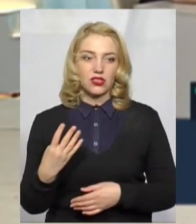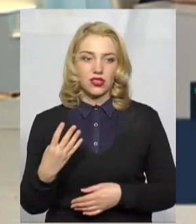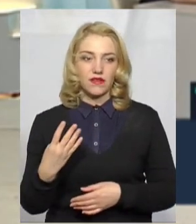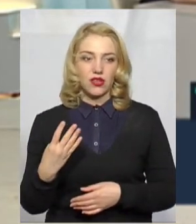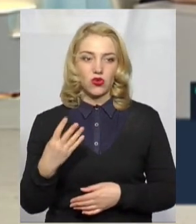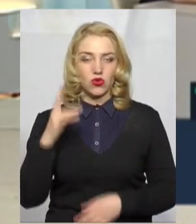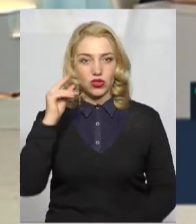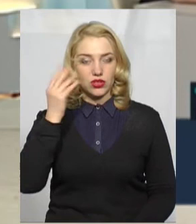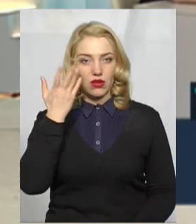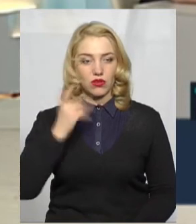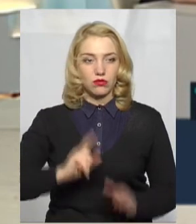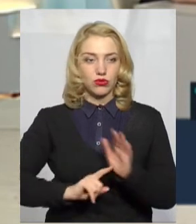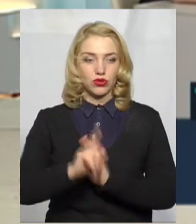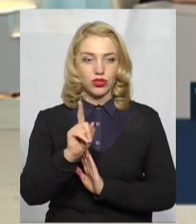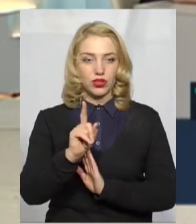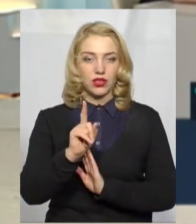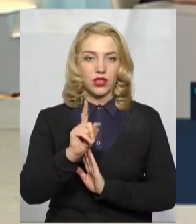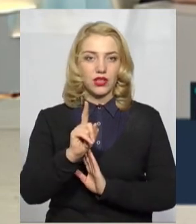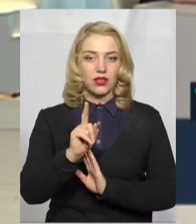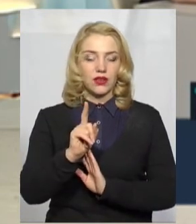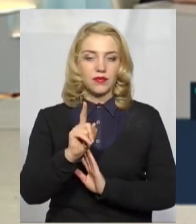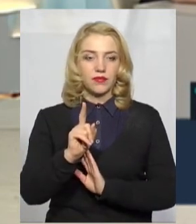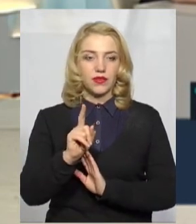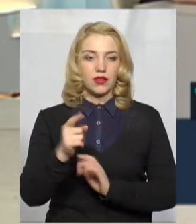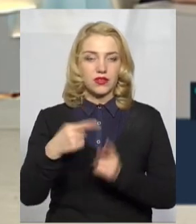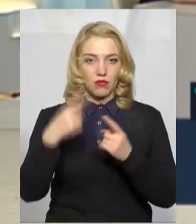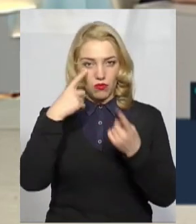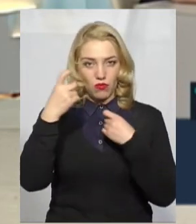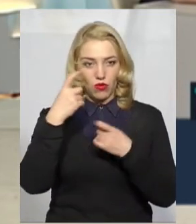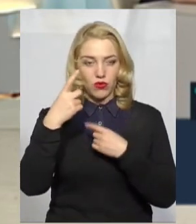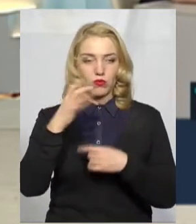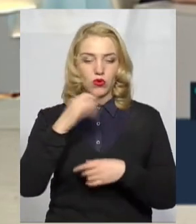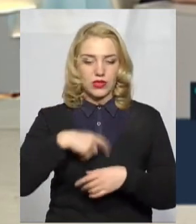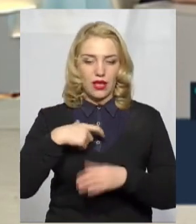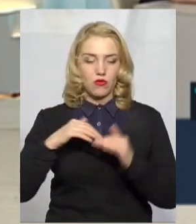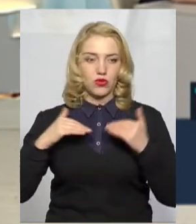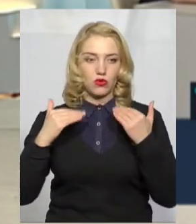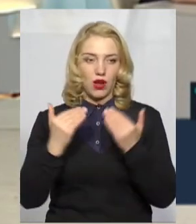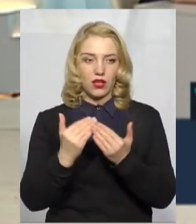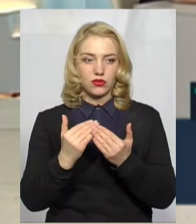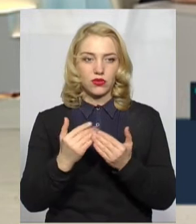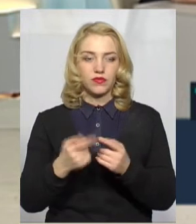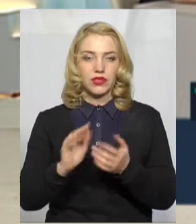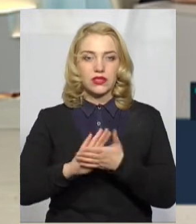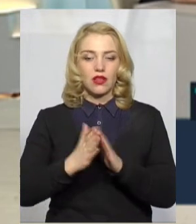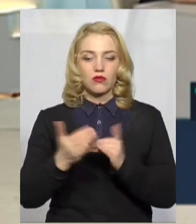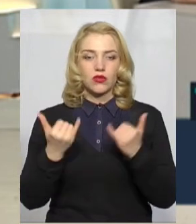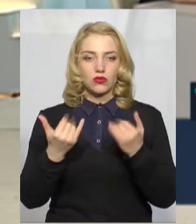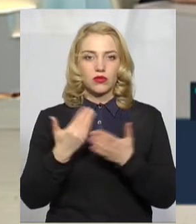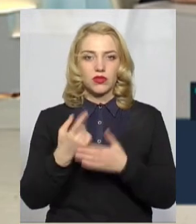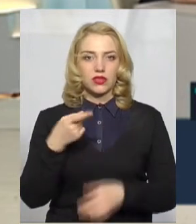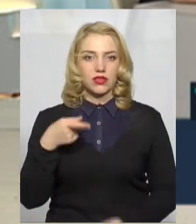числа, коли почали вже безпосередньо виносити ці згоди, повідомлення і так далі про самоізоляцію. Це станом сьогодні близько тисячі. Так.